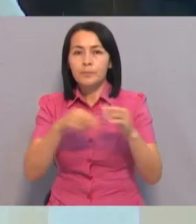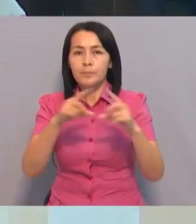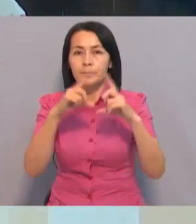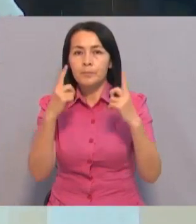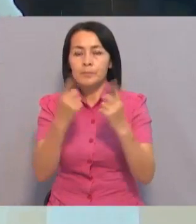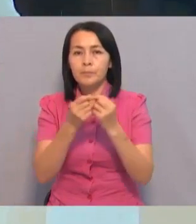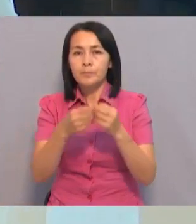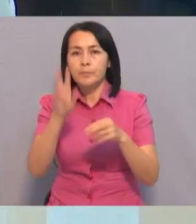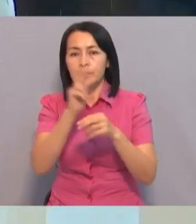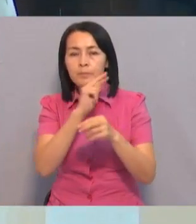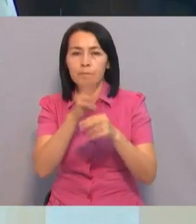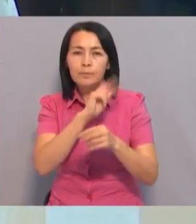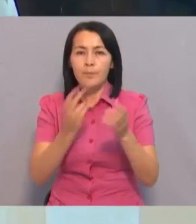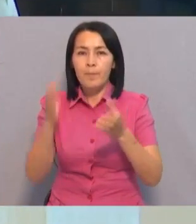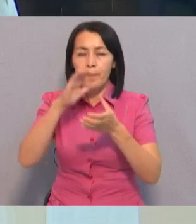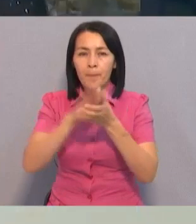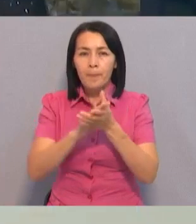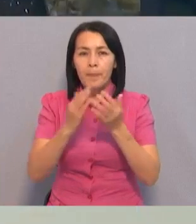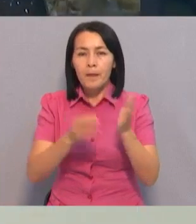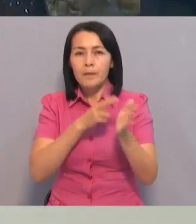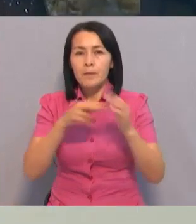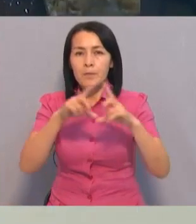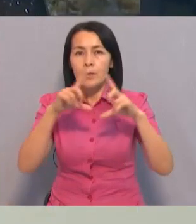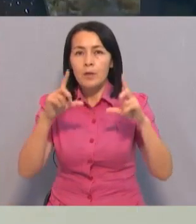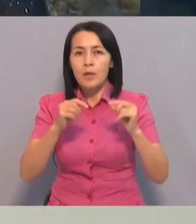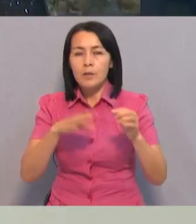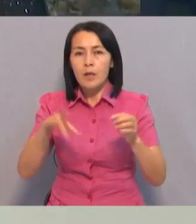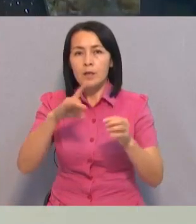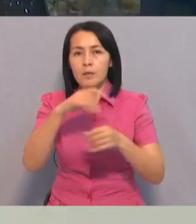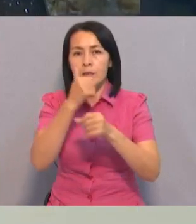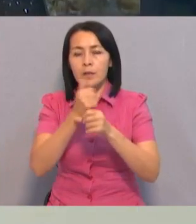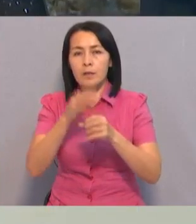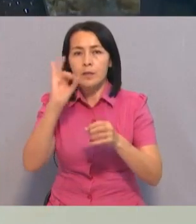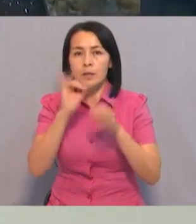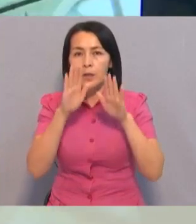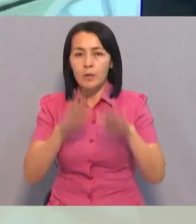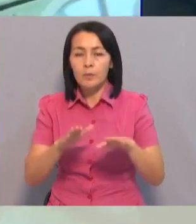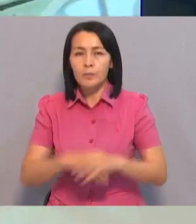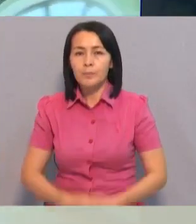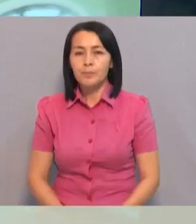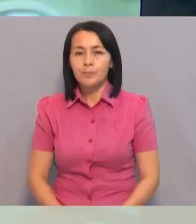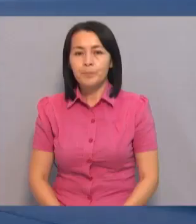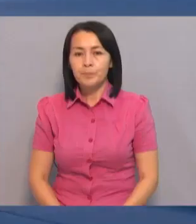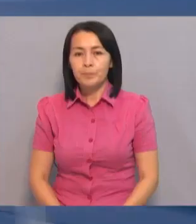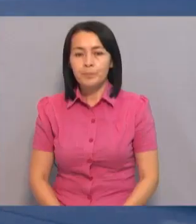ғимаратының күрдөлі жөнде жұмыстарымен таныстам. Теміржол станциясы республикалық маңыз бар, тарихи орын саналады.